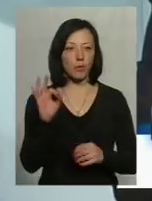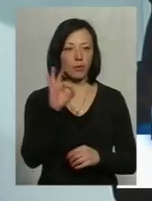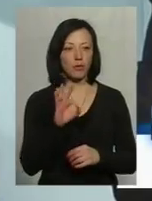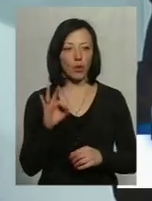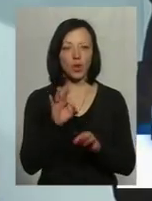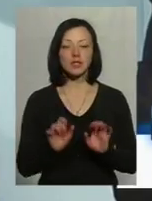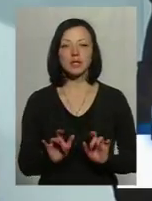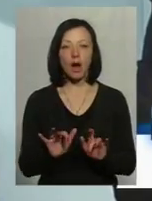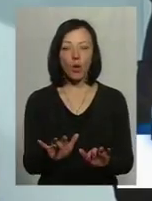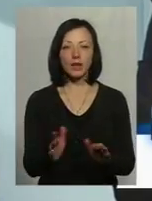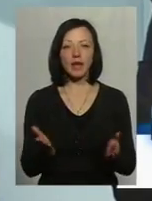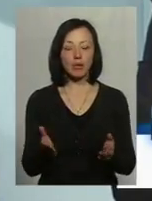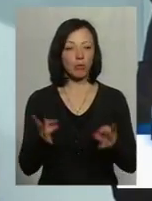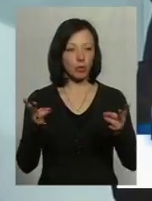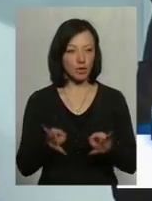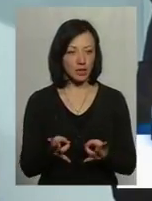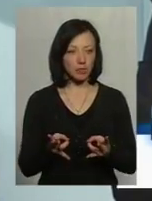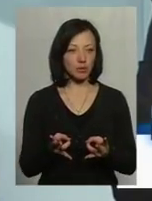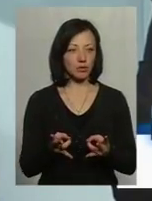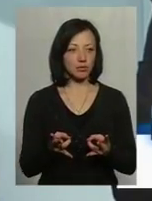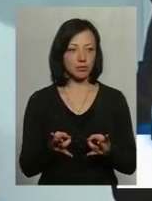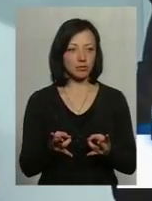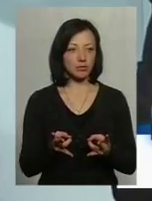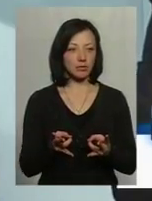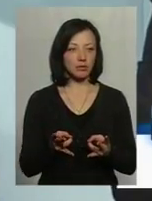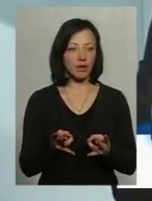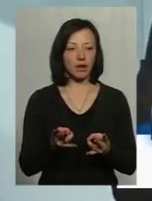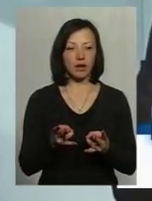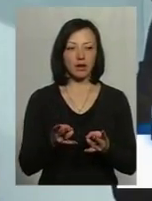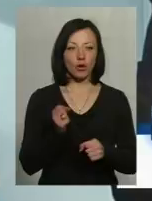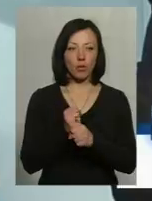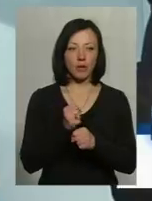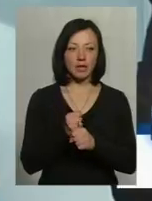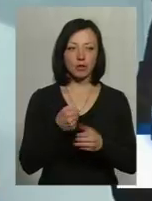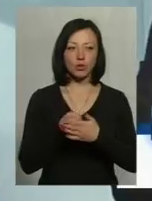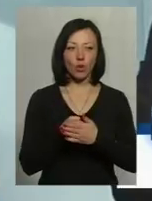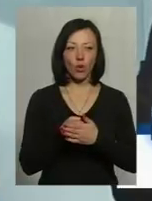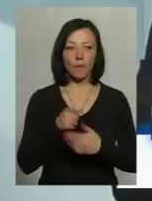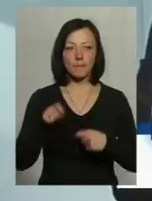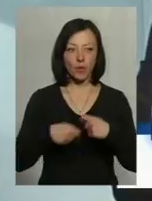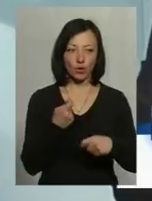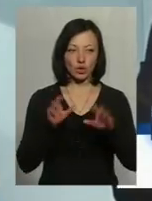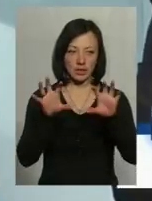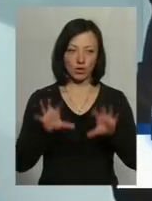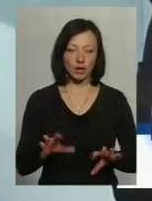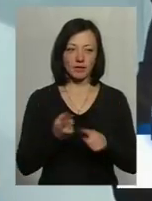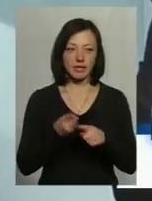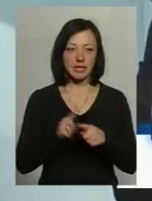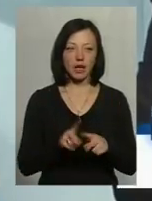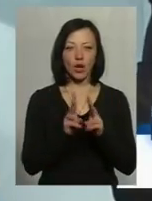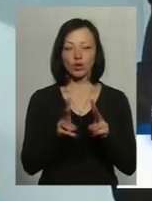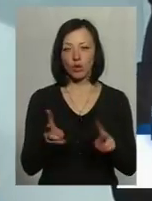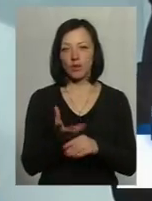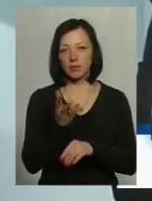заходів, які потрібно впливати до порушників, ну не до порушників, а до потенційних порушників законодавства. Це, зокрема, ті, які